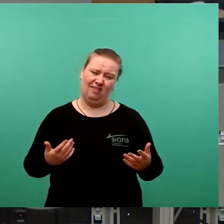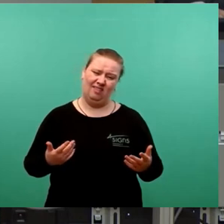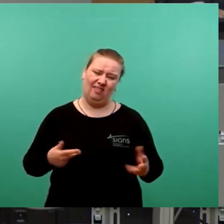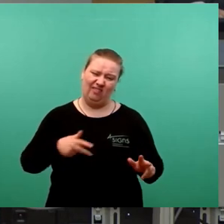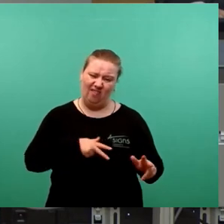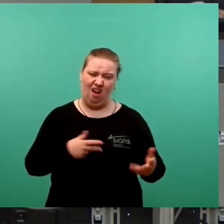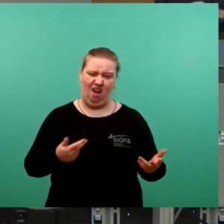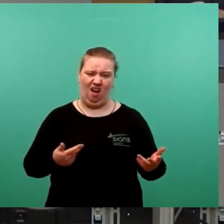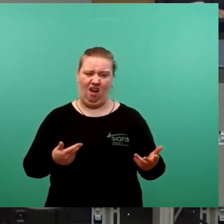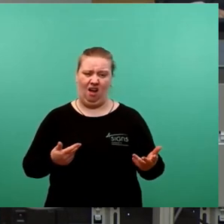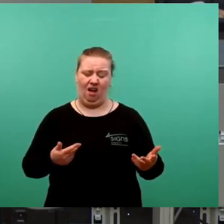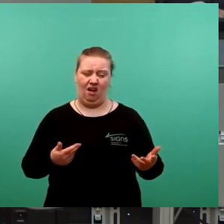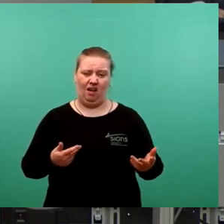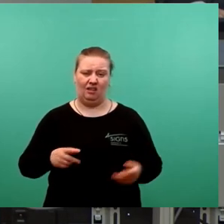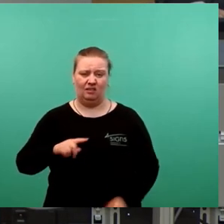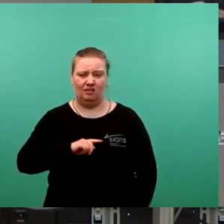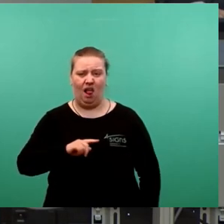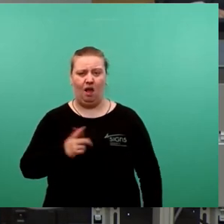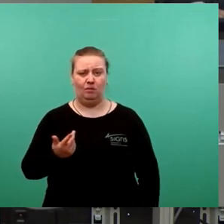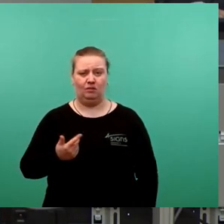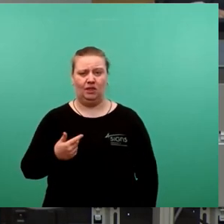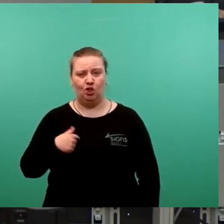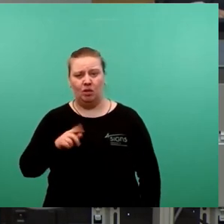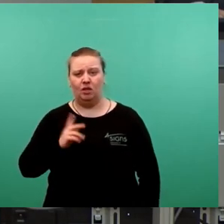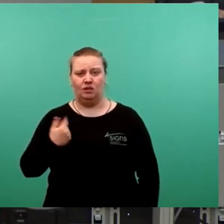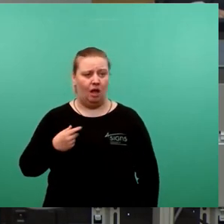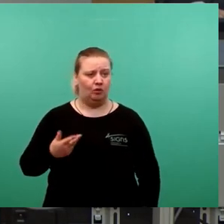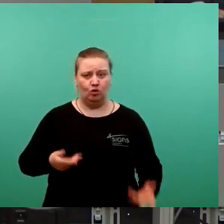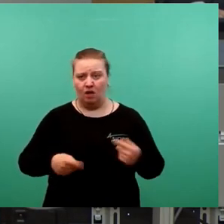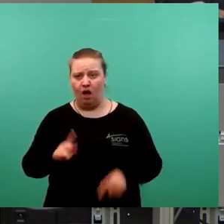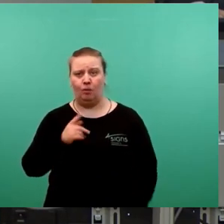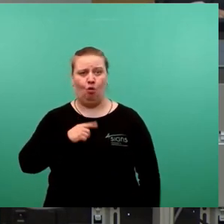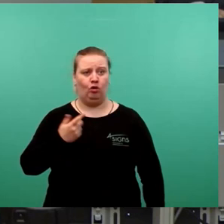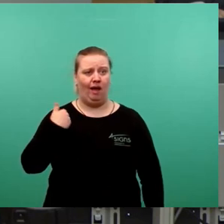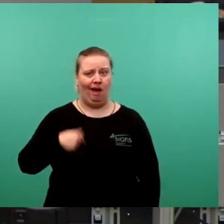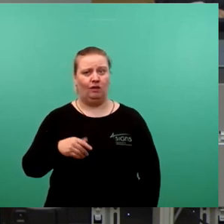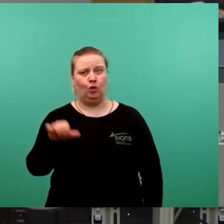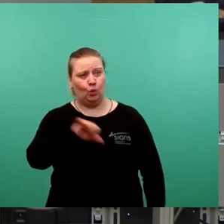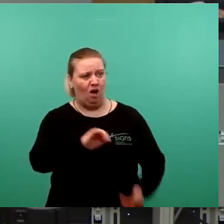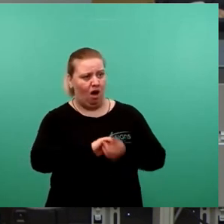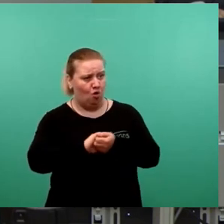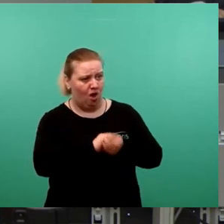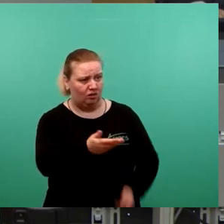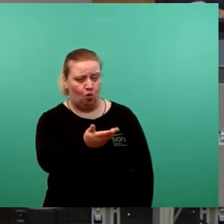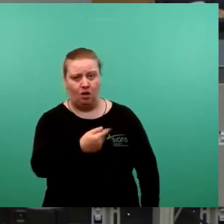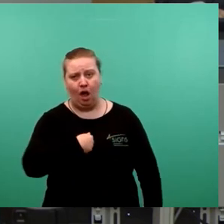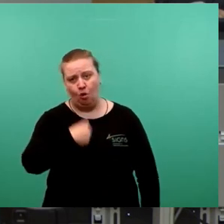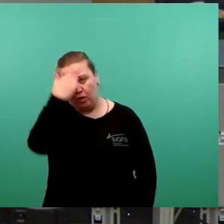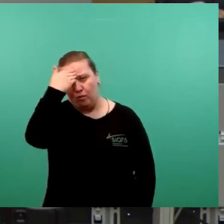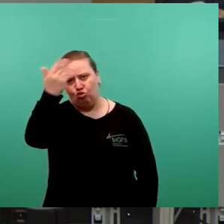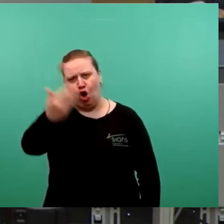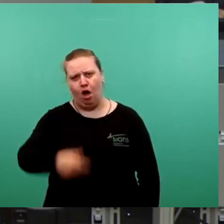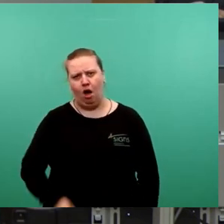Mit Verlaub, ich bin doch nicht mit einem Klammersack gepudert und gehe mit Herrn Krüger eine Koalition ein. Ich bin doch nicht bescheuert.